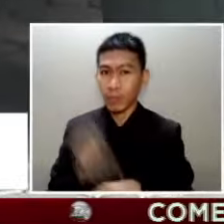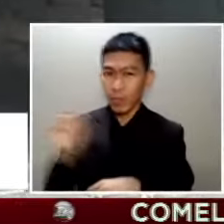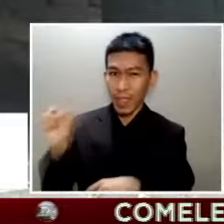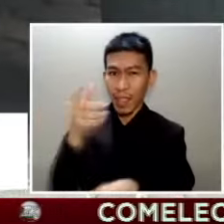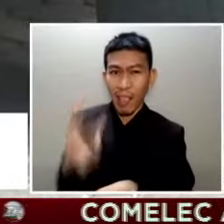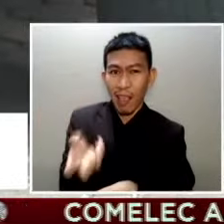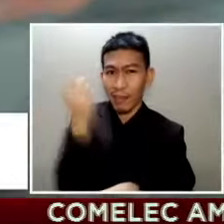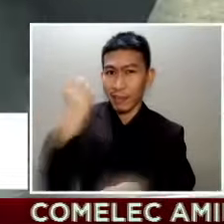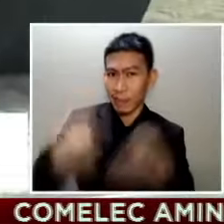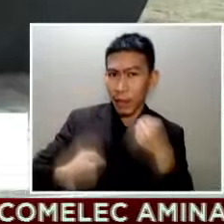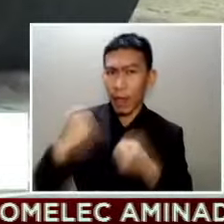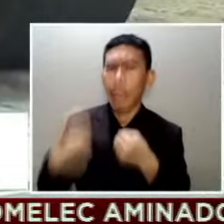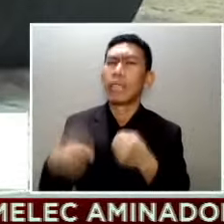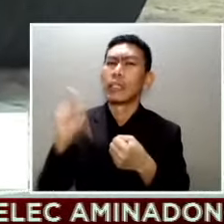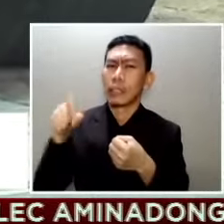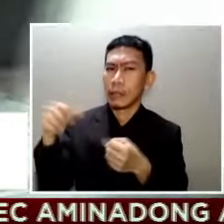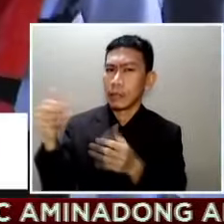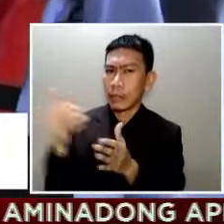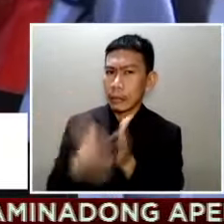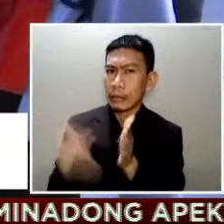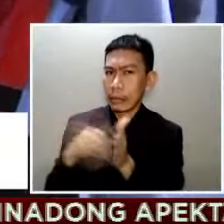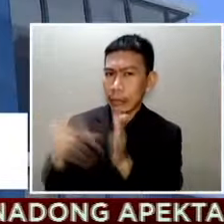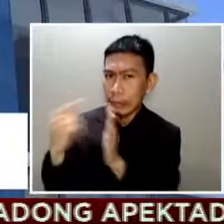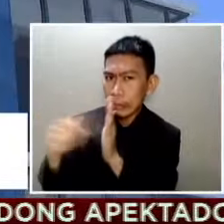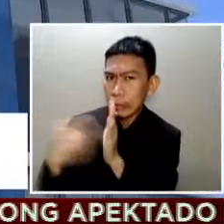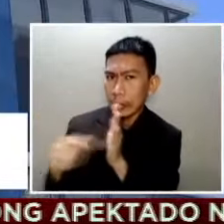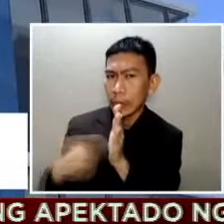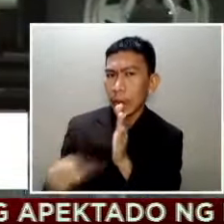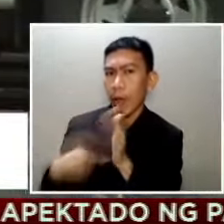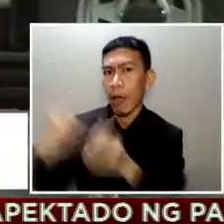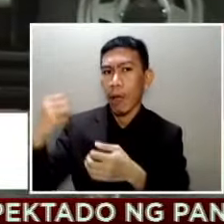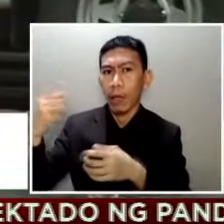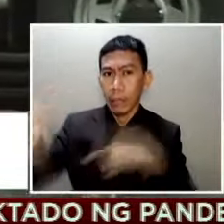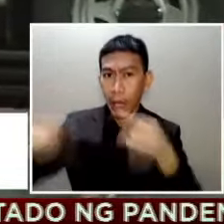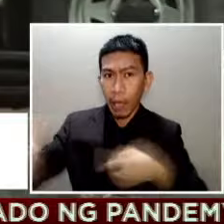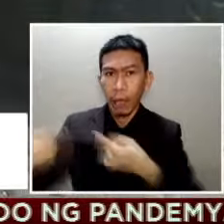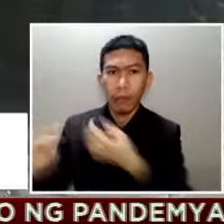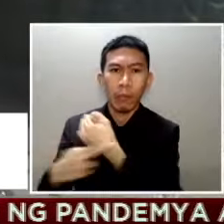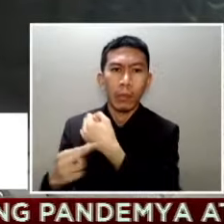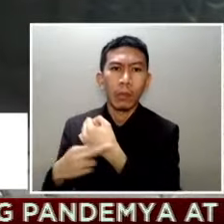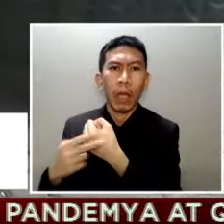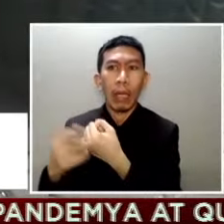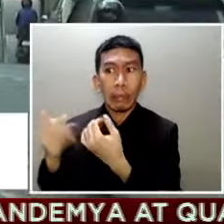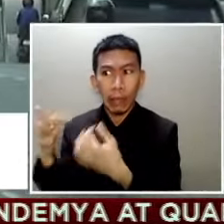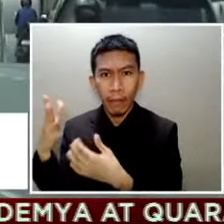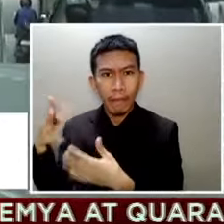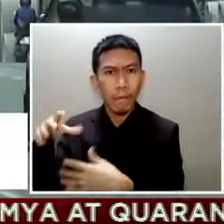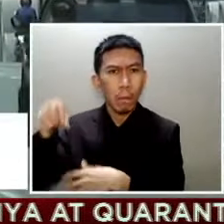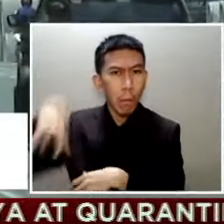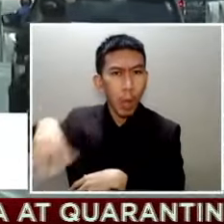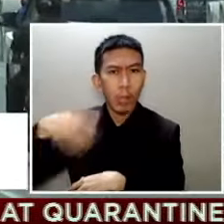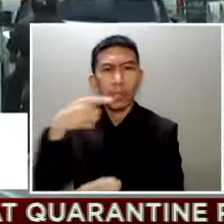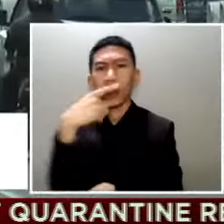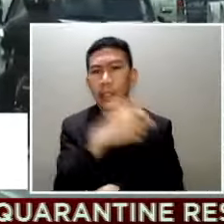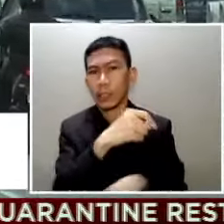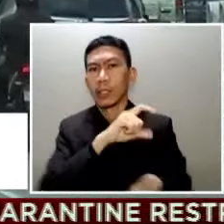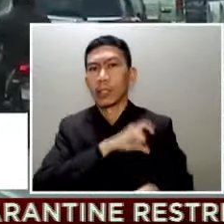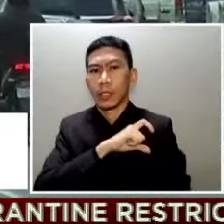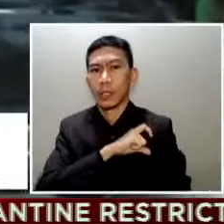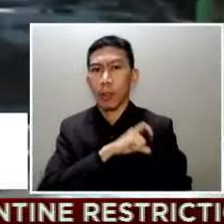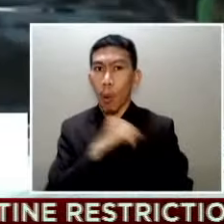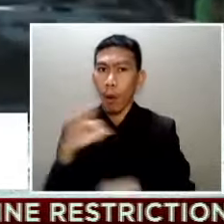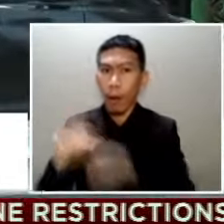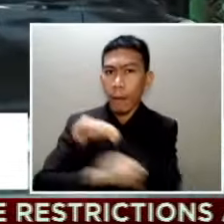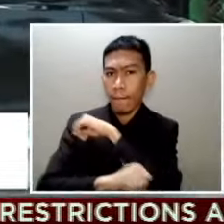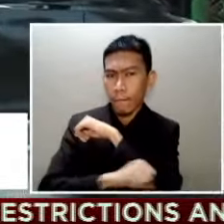i-check ang reserbang gulong at i-report agad sa security o polis kung ito'y nawala o ninakaw Sa mga nagpapaupa naman ng